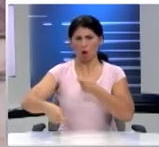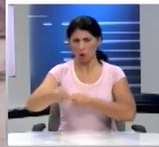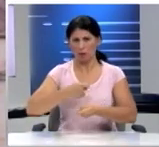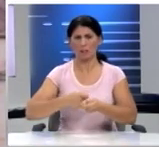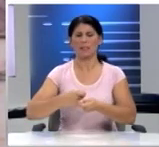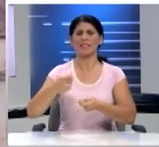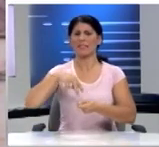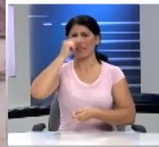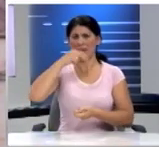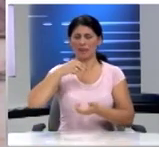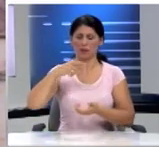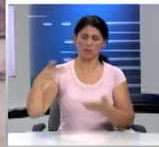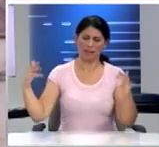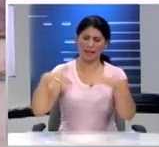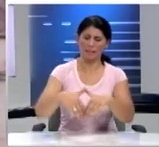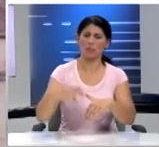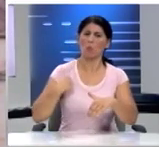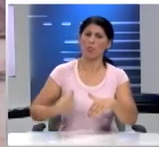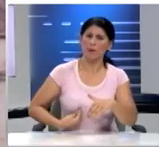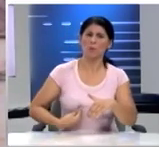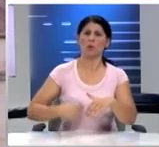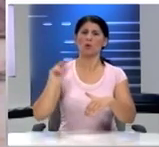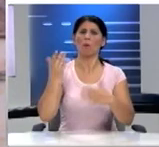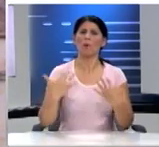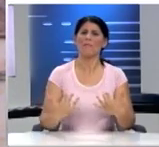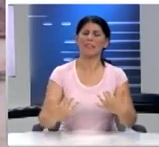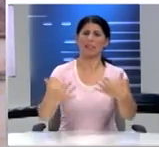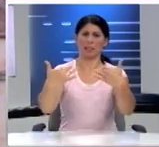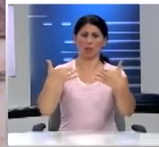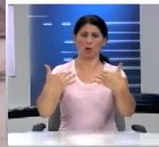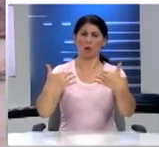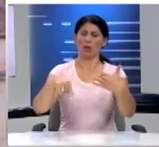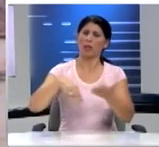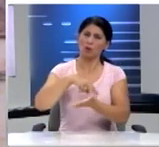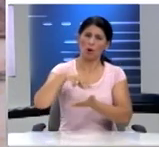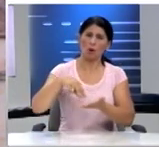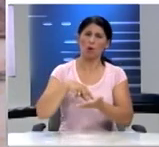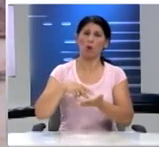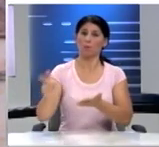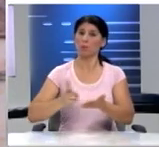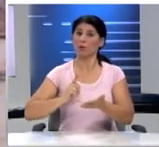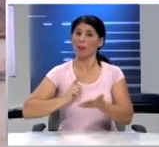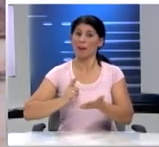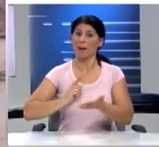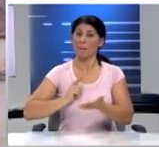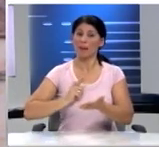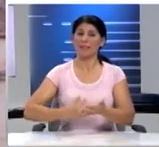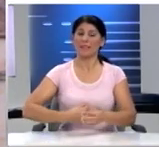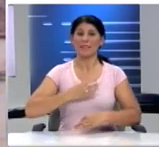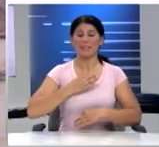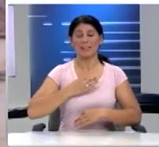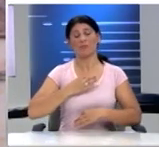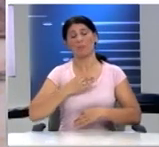Στην εκκλησία του Δήμου Στο βουλευτήριο Για τον ρόλο που τον αναμένει η κύριε Υφυπουργέ